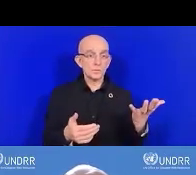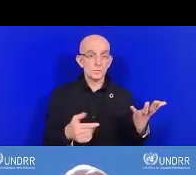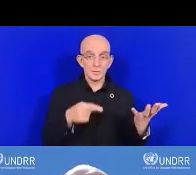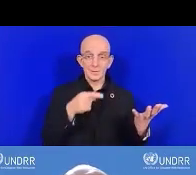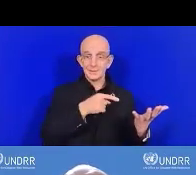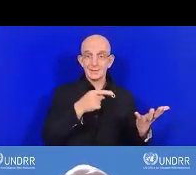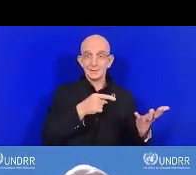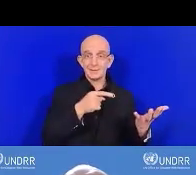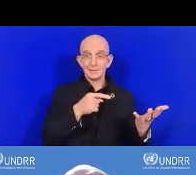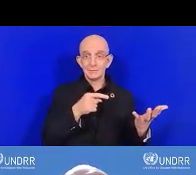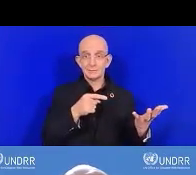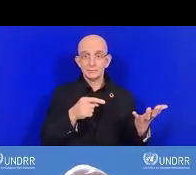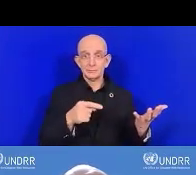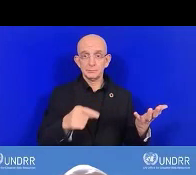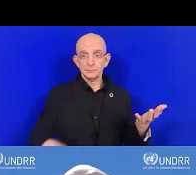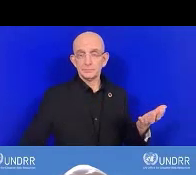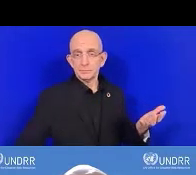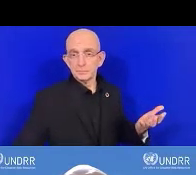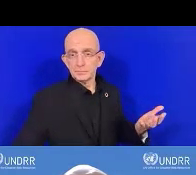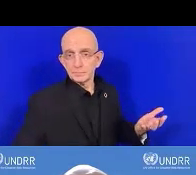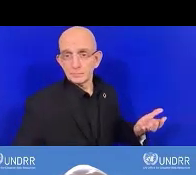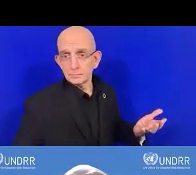les résultats de l'analyse.